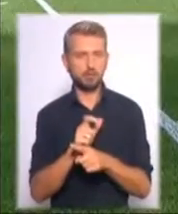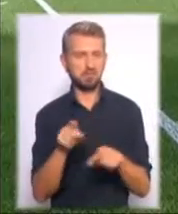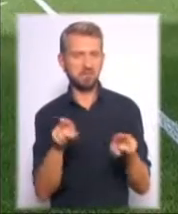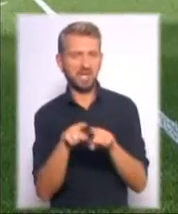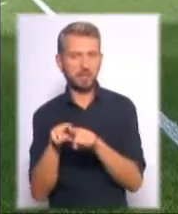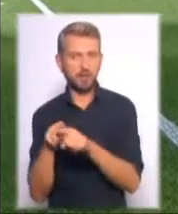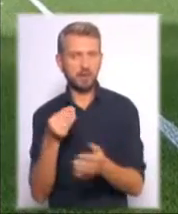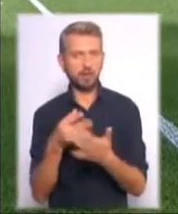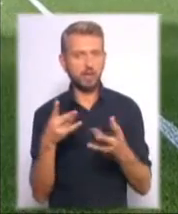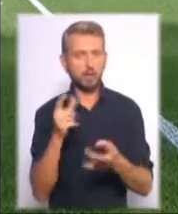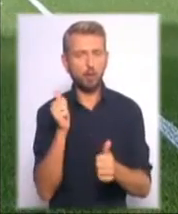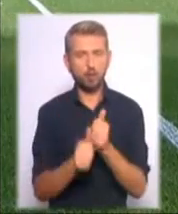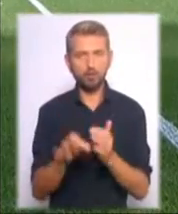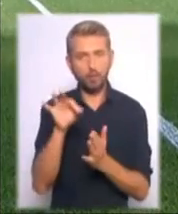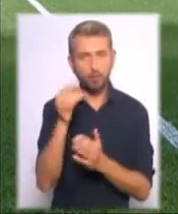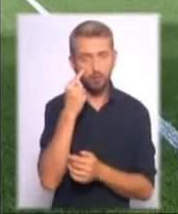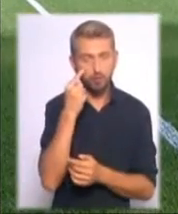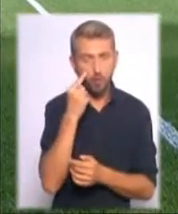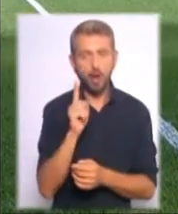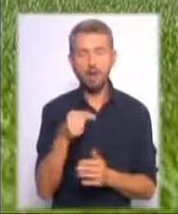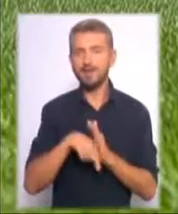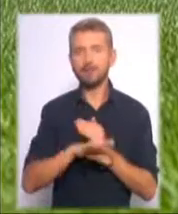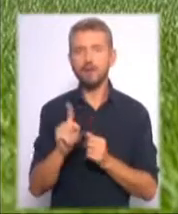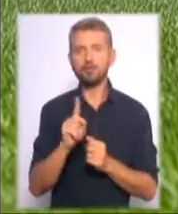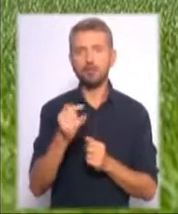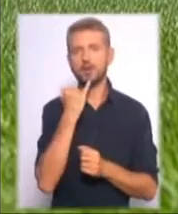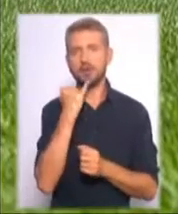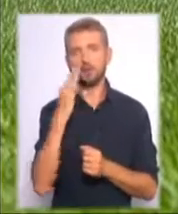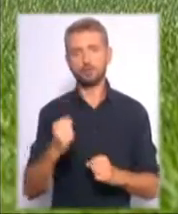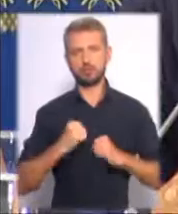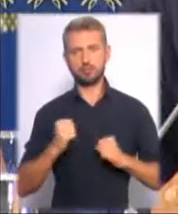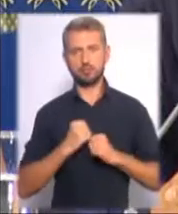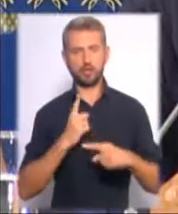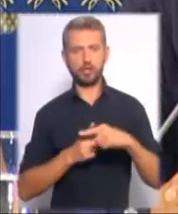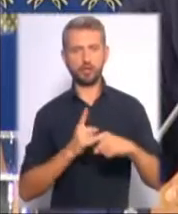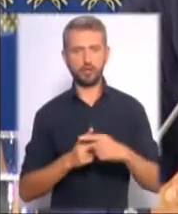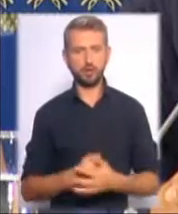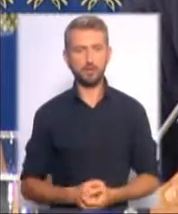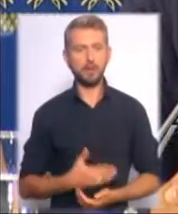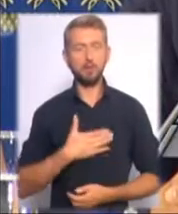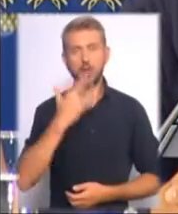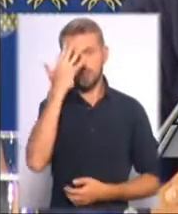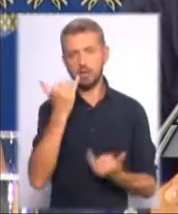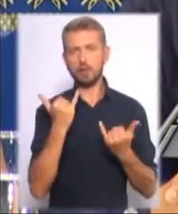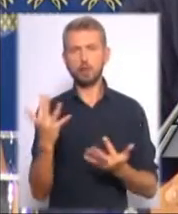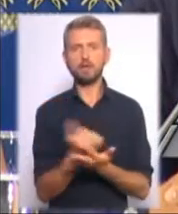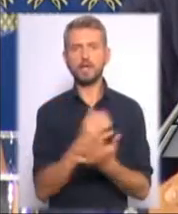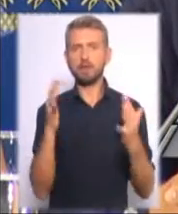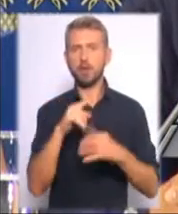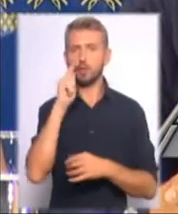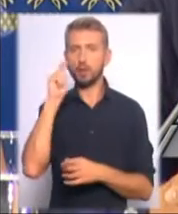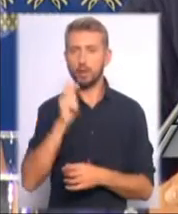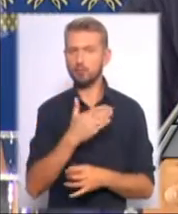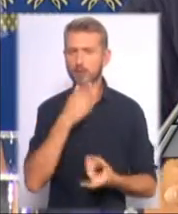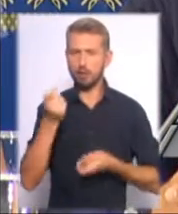очко. Але це не значить, що ісландці гратимуть на нічию. Моя мрія на сьогодні – виграти матч з Україною. Ми